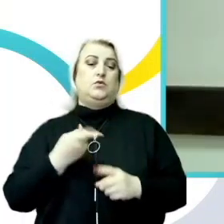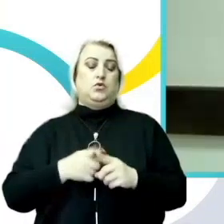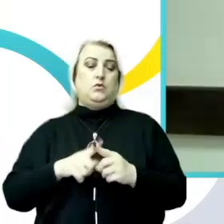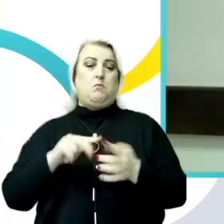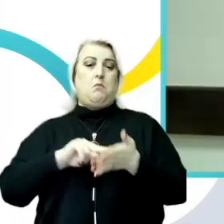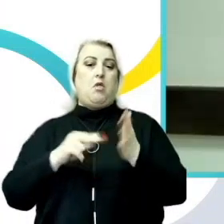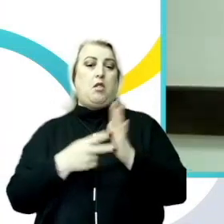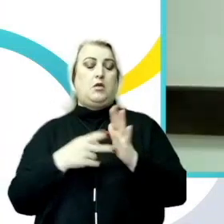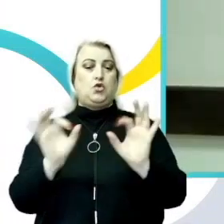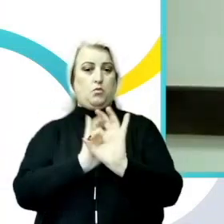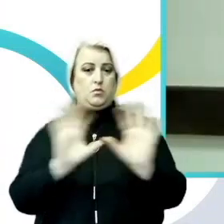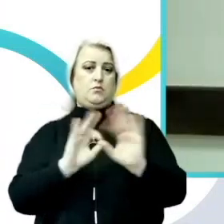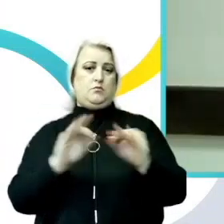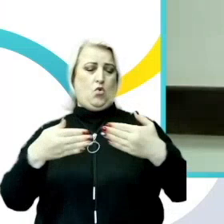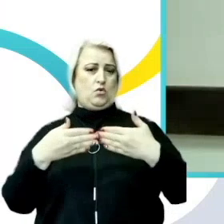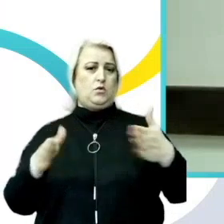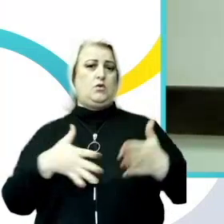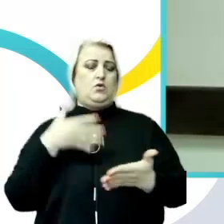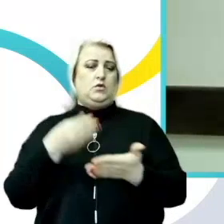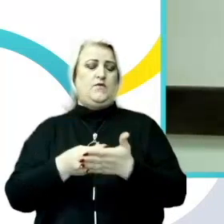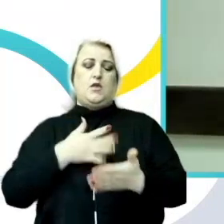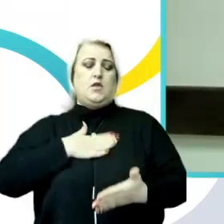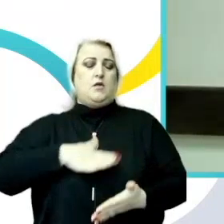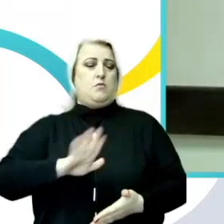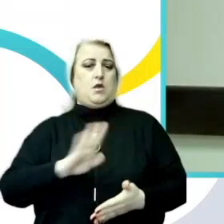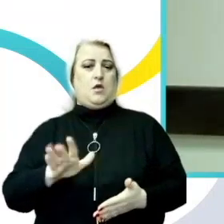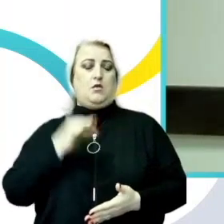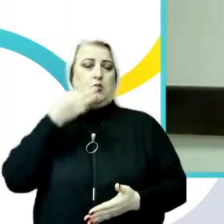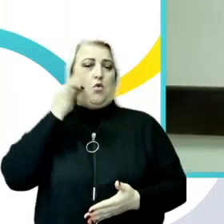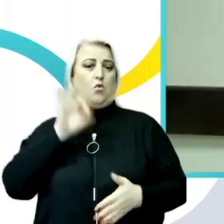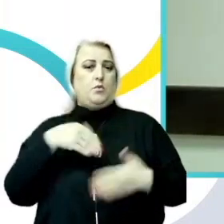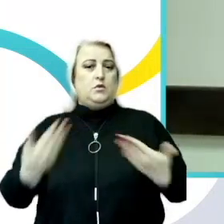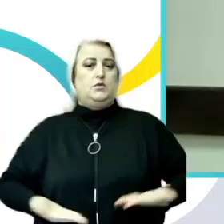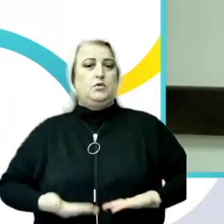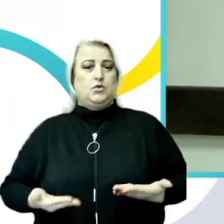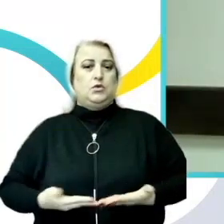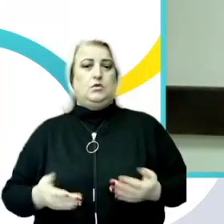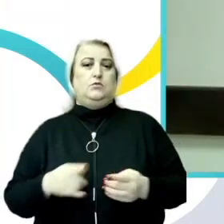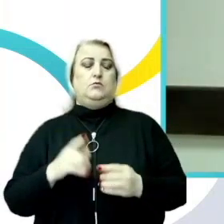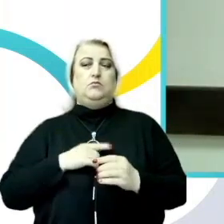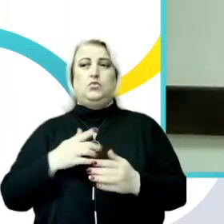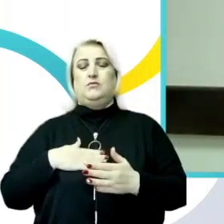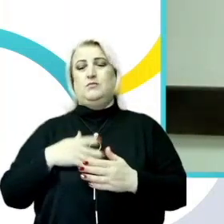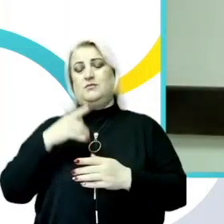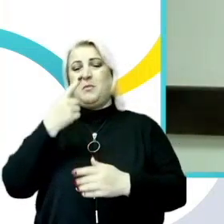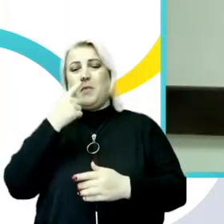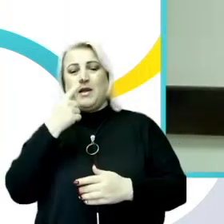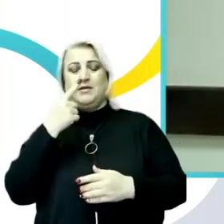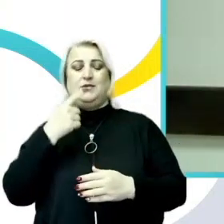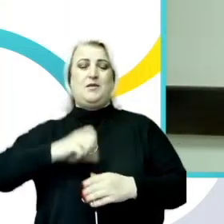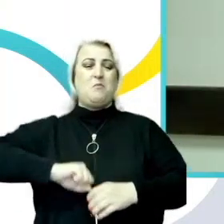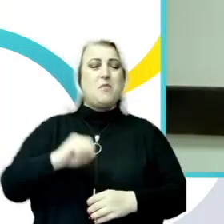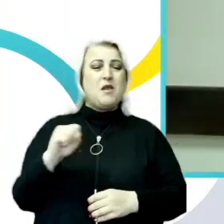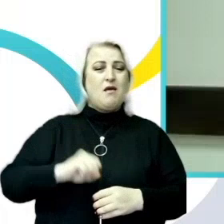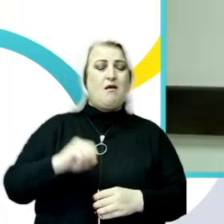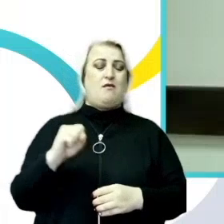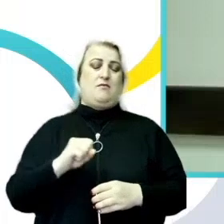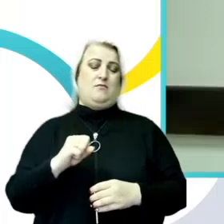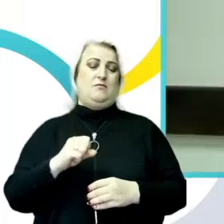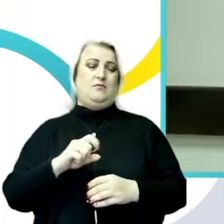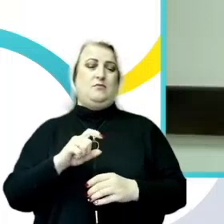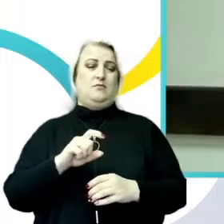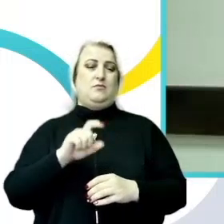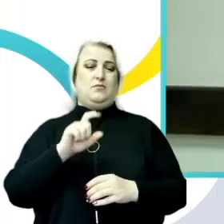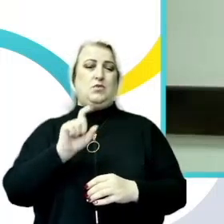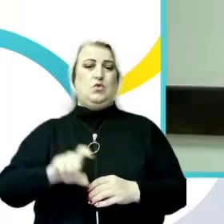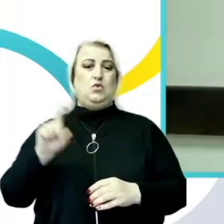vorbi despre aceste experiențe nepăcute, mai mult în cercuri de oameni apropiați cu prietenii, vecinii sau parteneri și mai puțin cu